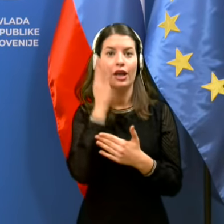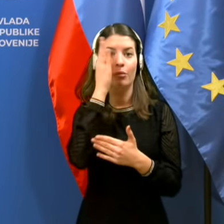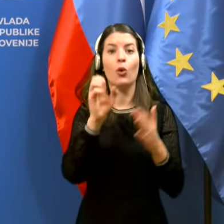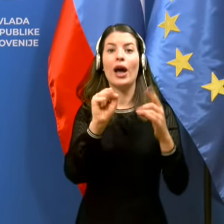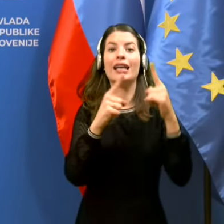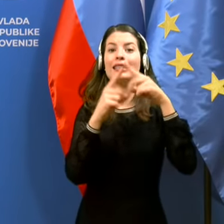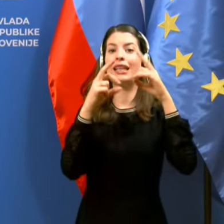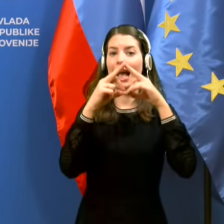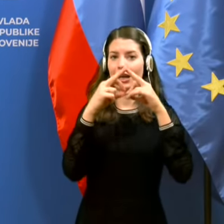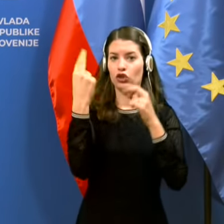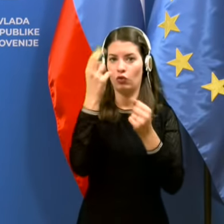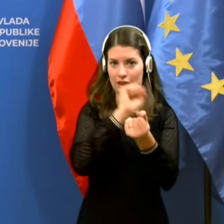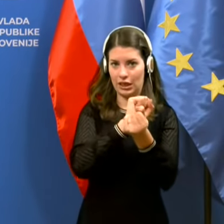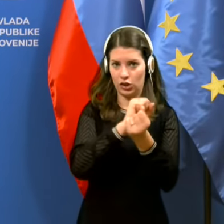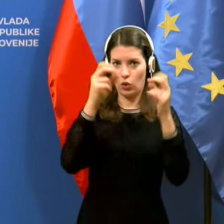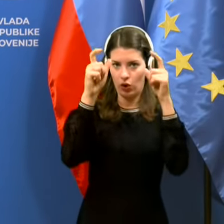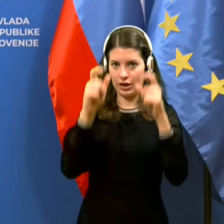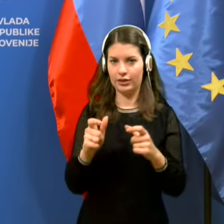STA. Izvolite.